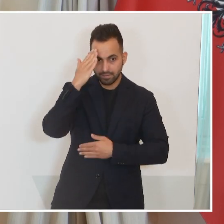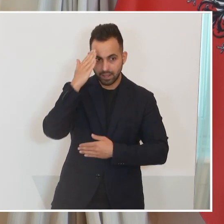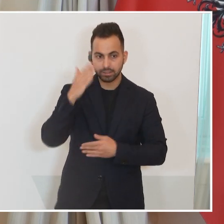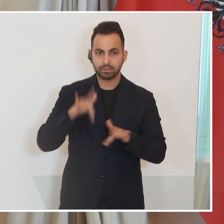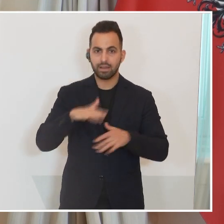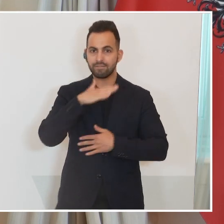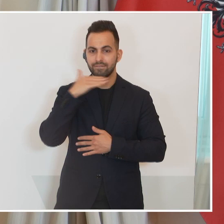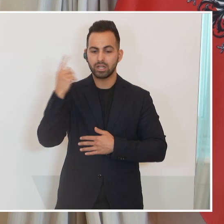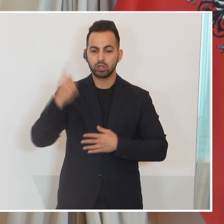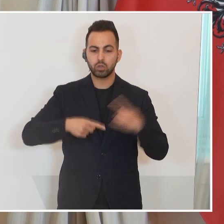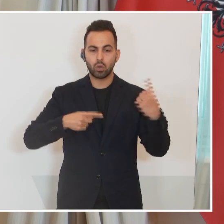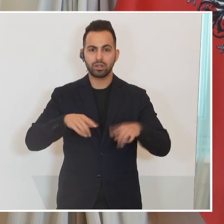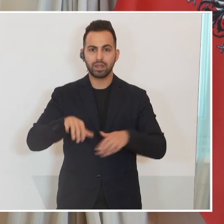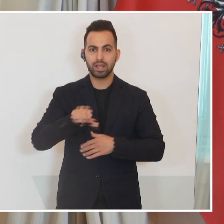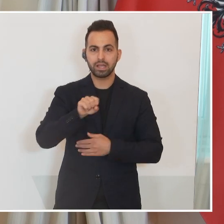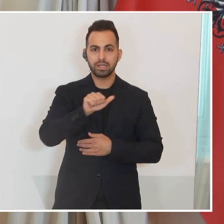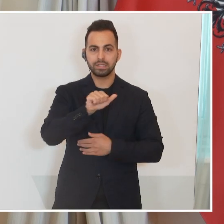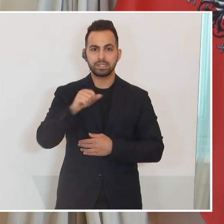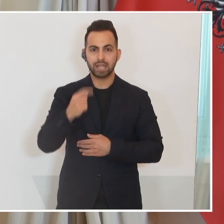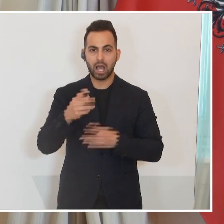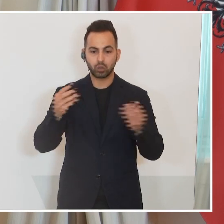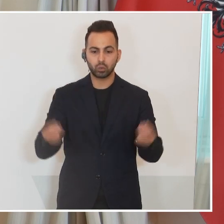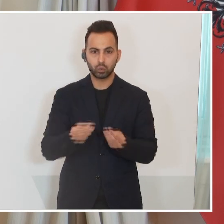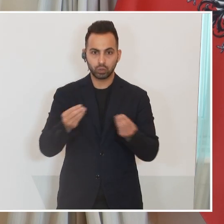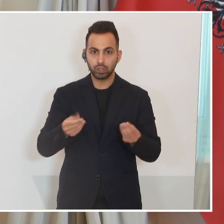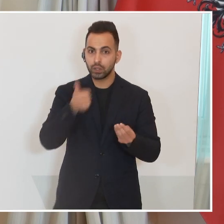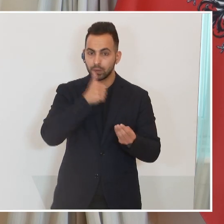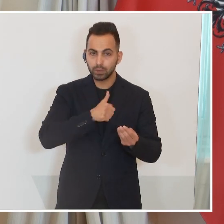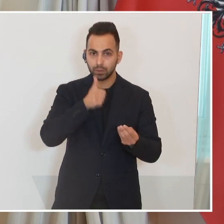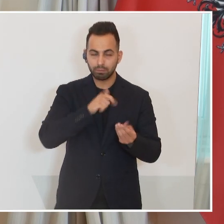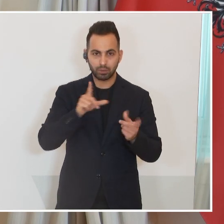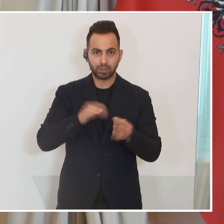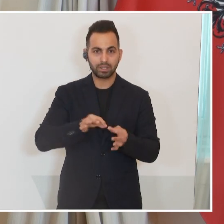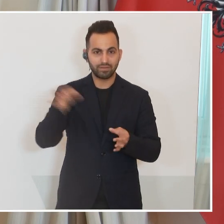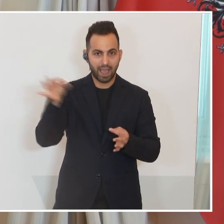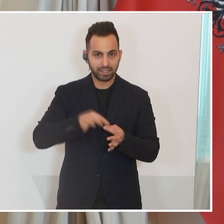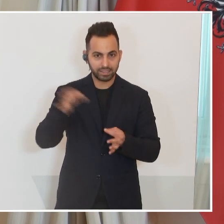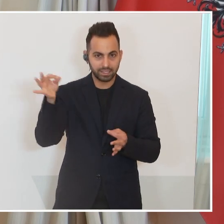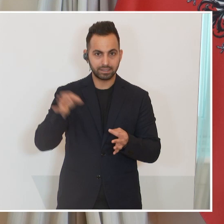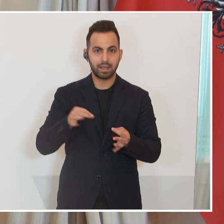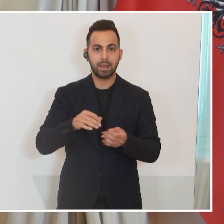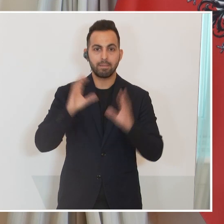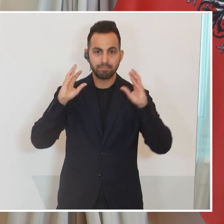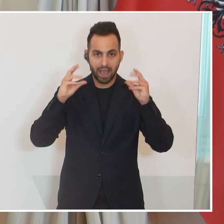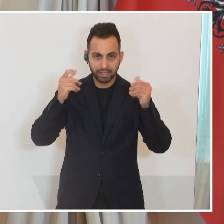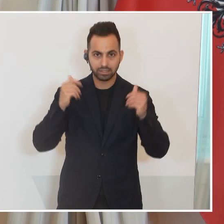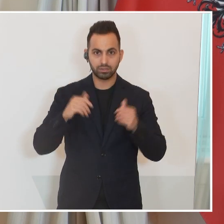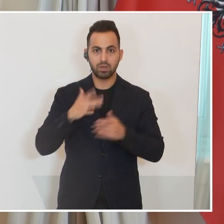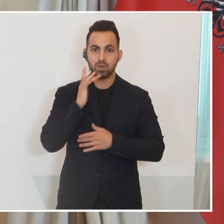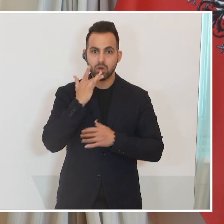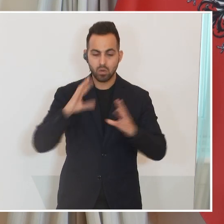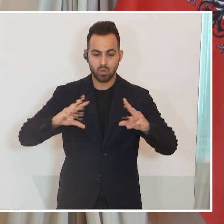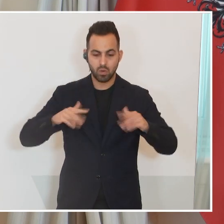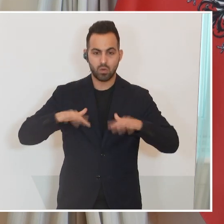Tonnen an Saatgut, sei es Weizen, sei es Mais, sei es Ölsaaten, noch in der Ukraine, die